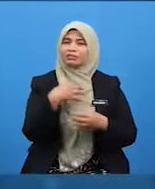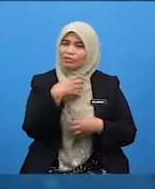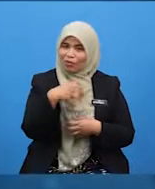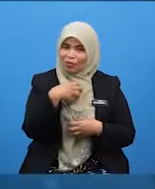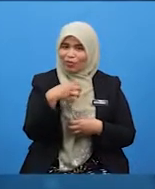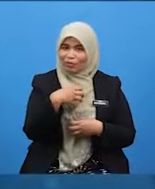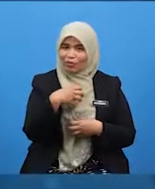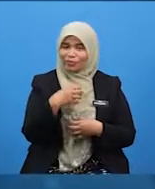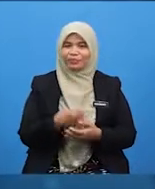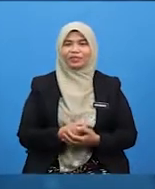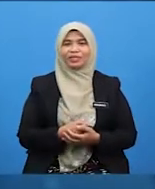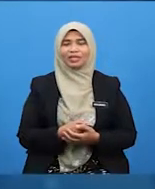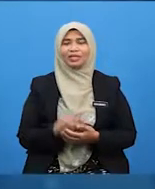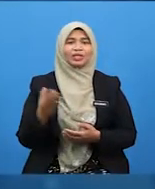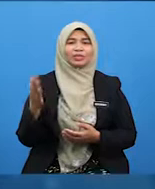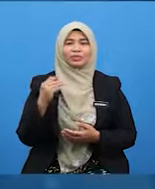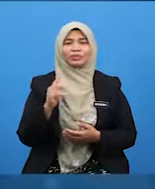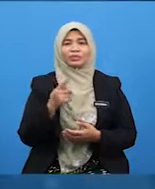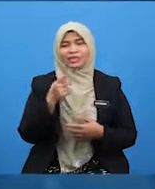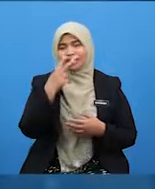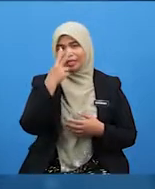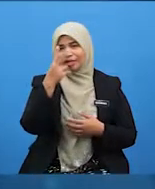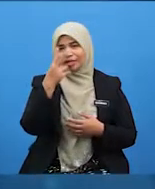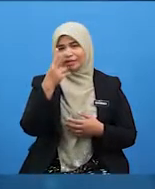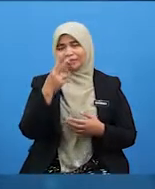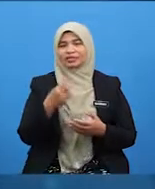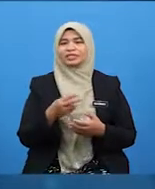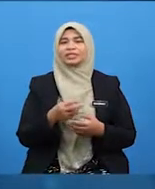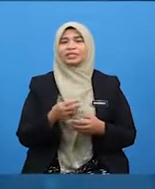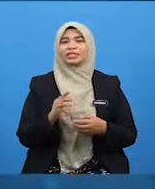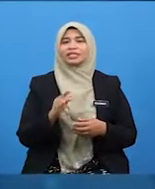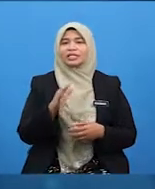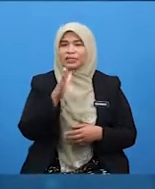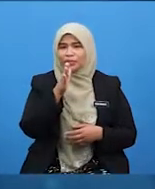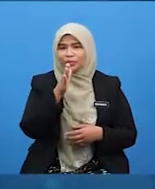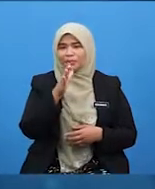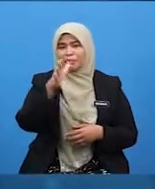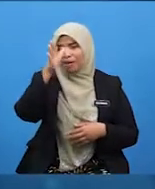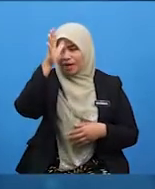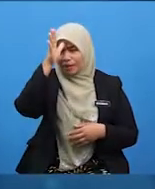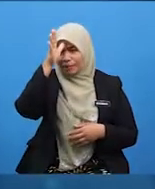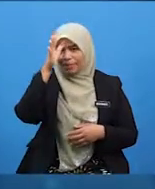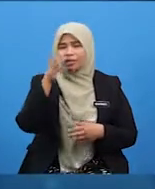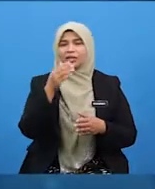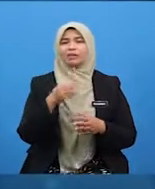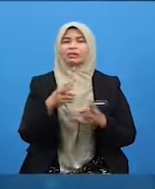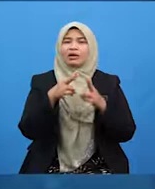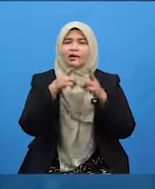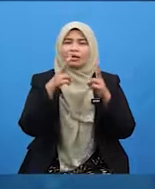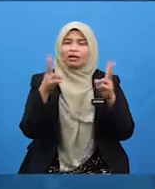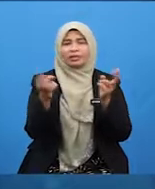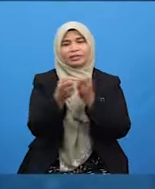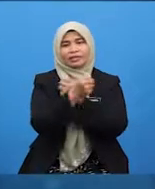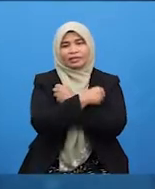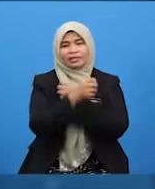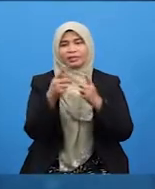Cuba kita lihat betapa ibu, bapa amat menyayangi